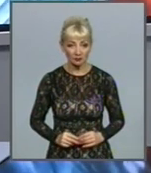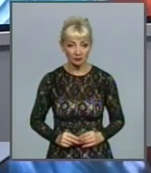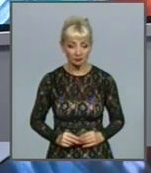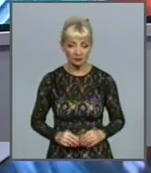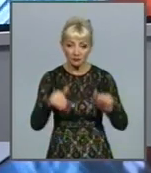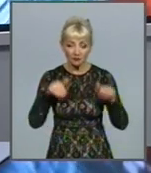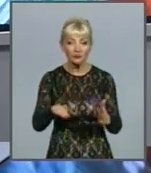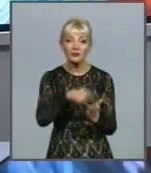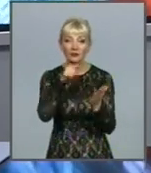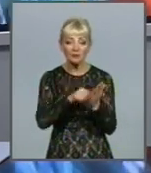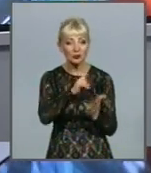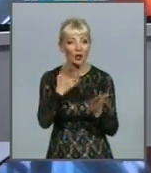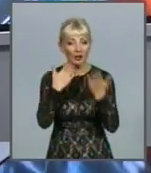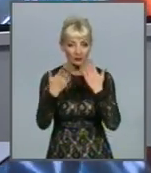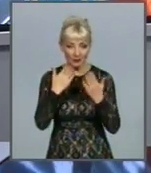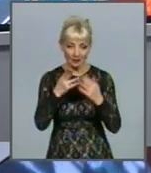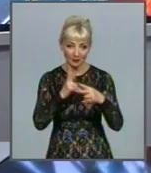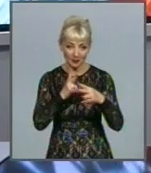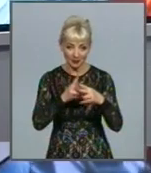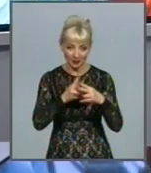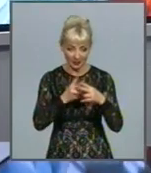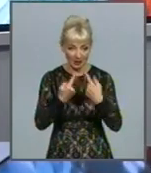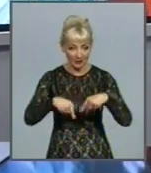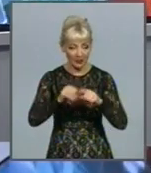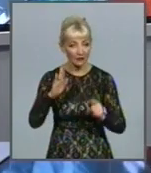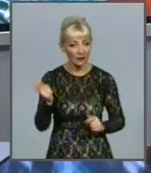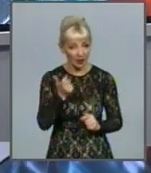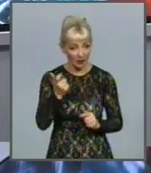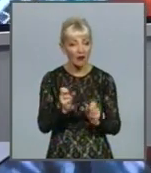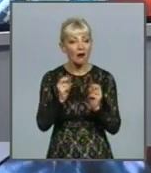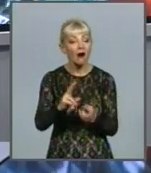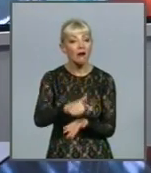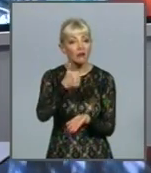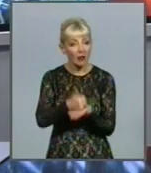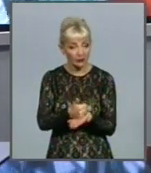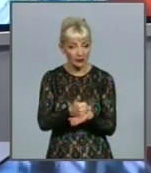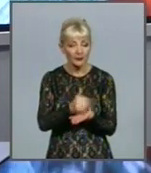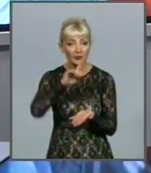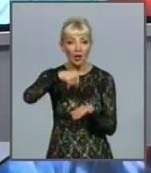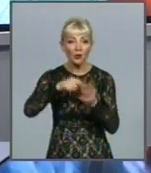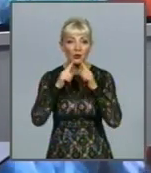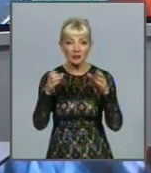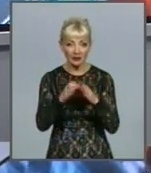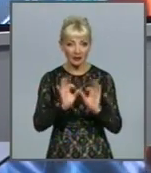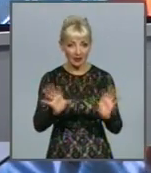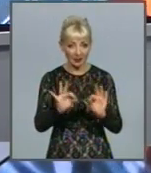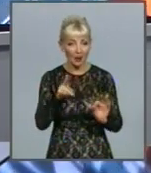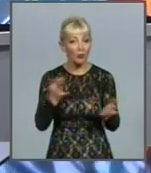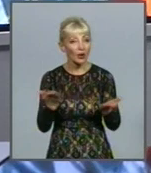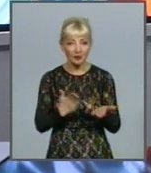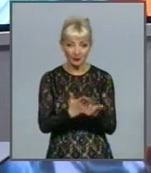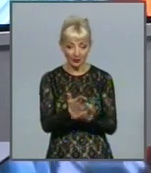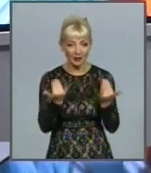Вирішення питань, що стосуються медичної сфери у Харкою, визначені як пріоритетні. У міськраді розповіли, за якими